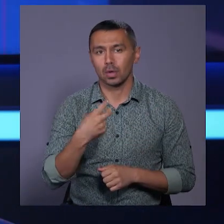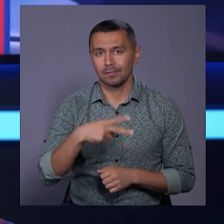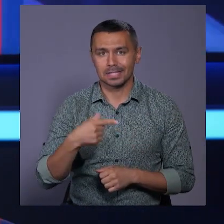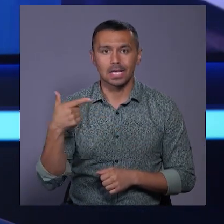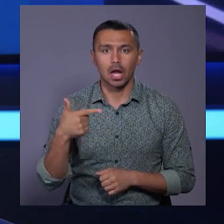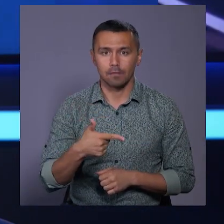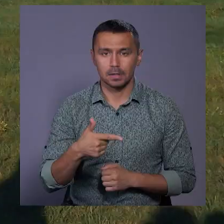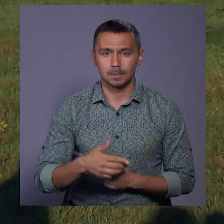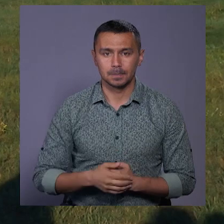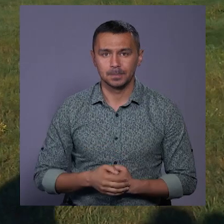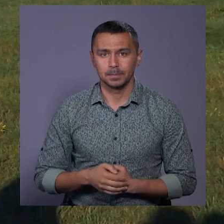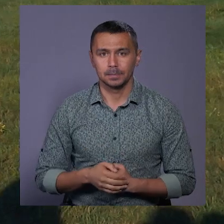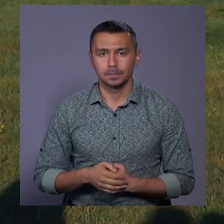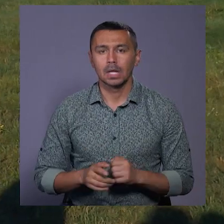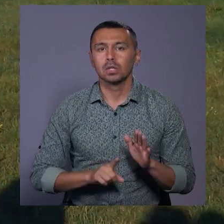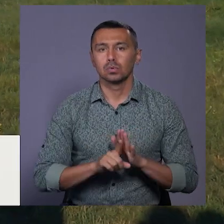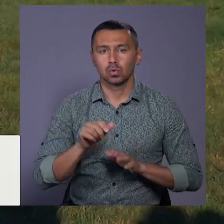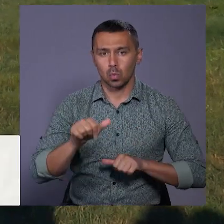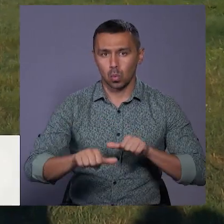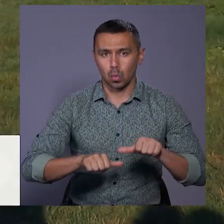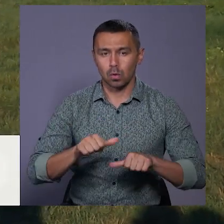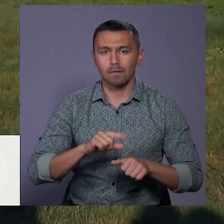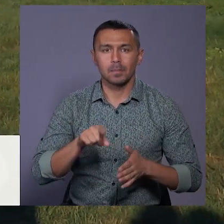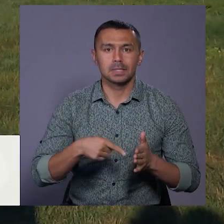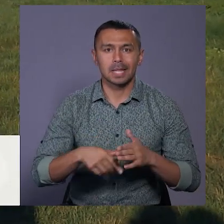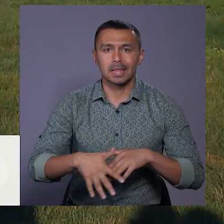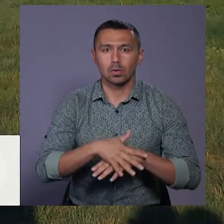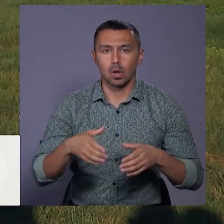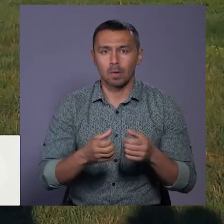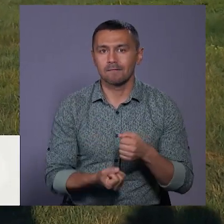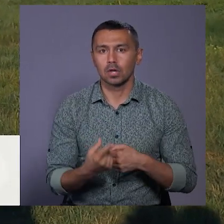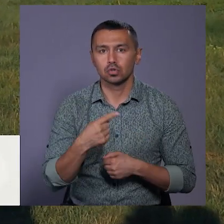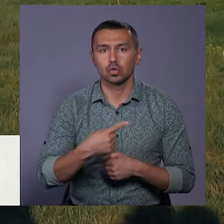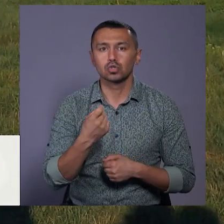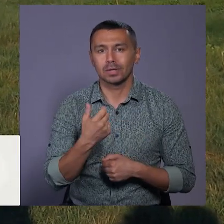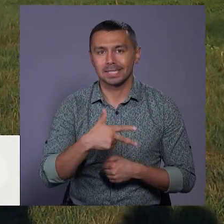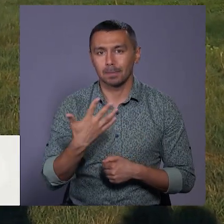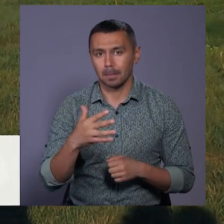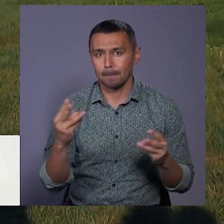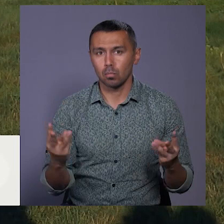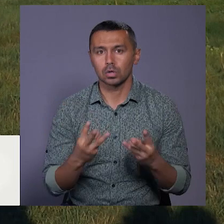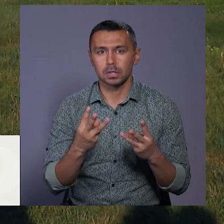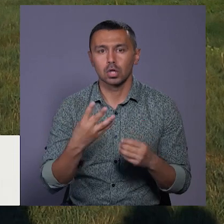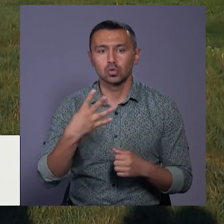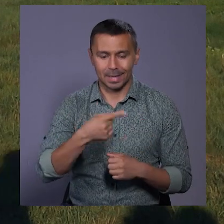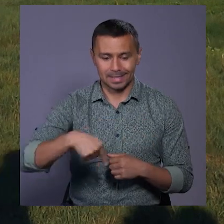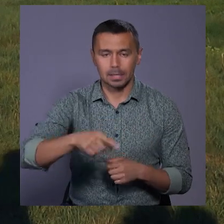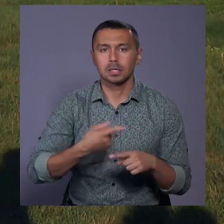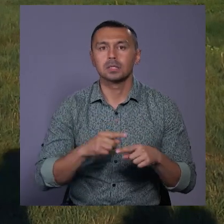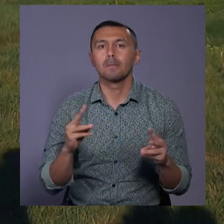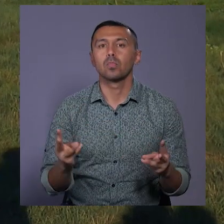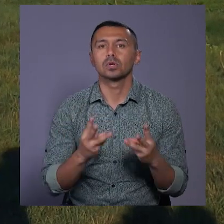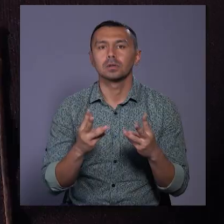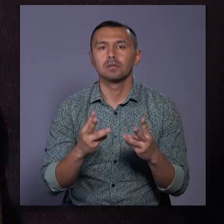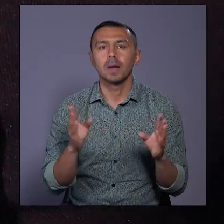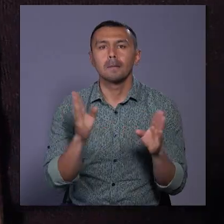гривень. З початку року в міській терагомані виникло 135 пожеж, і 40 з них – це пожежі